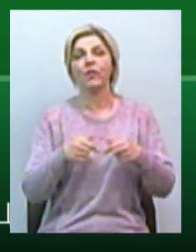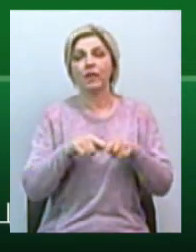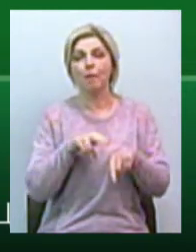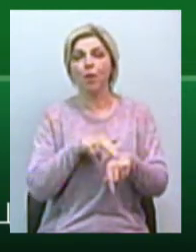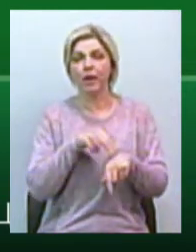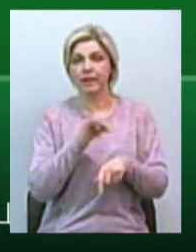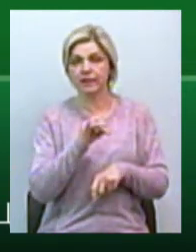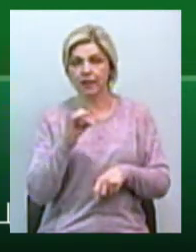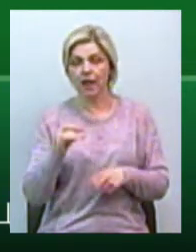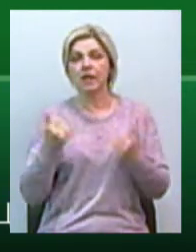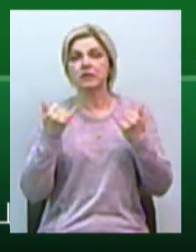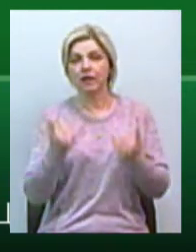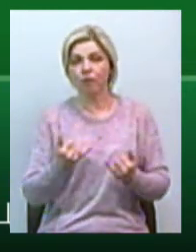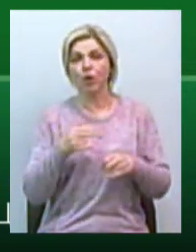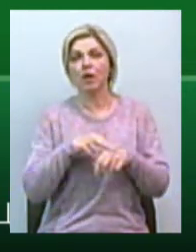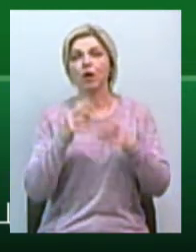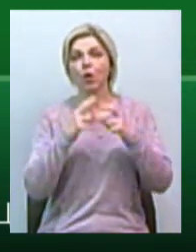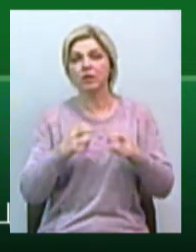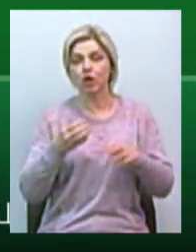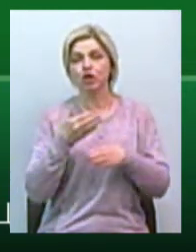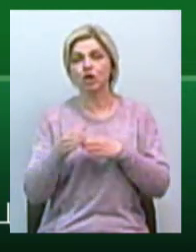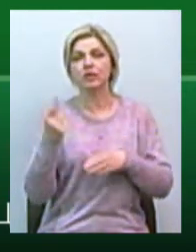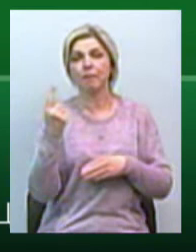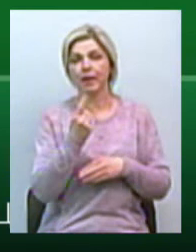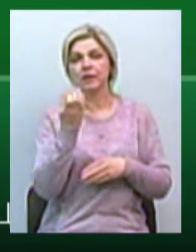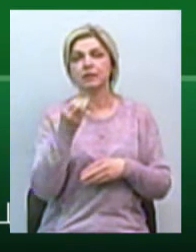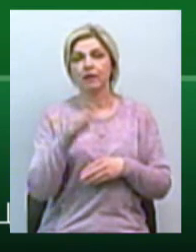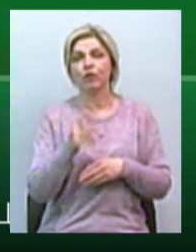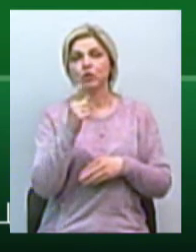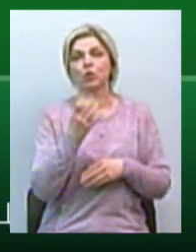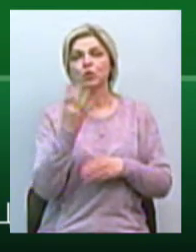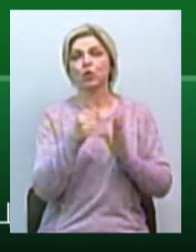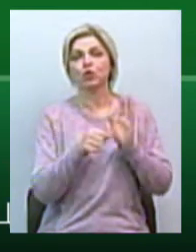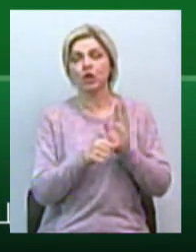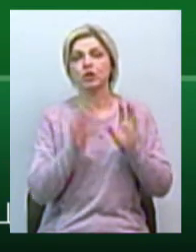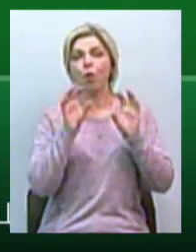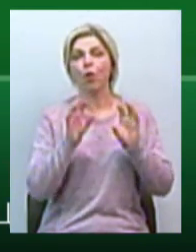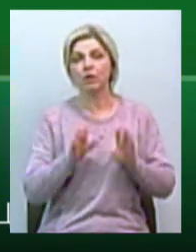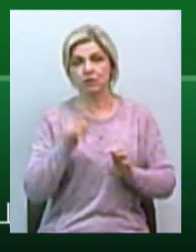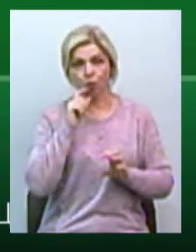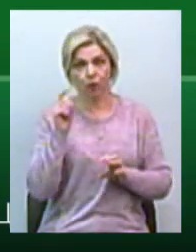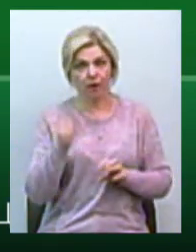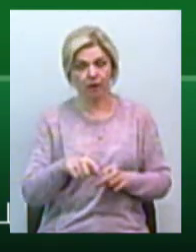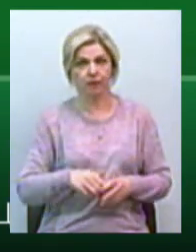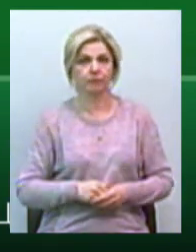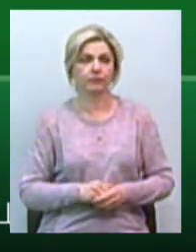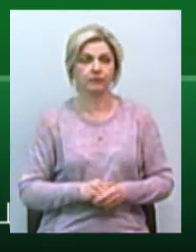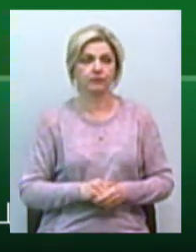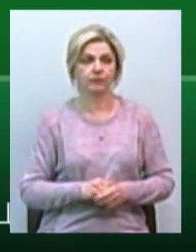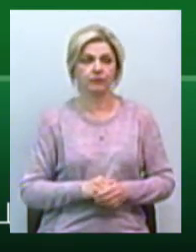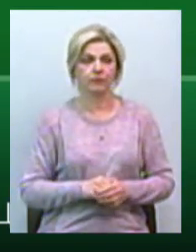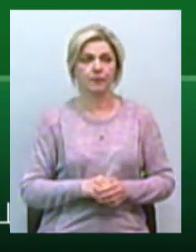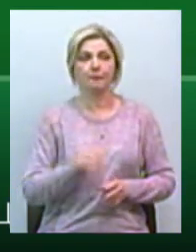На сьогоднішній день розслідування за частиною першої статті 146 Кримінального кодексу України. Це